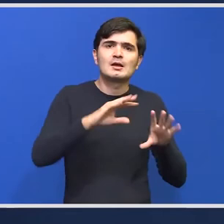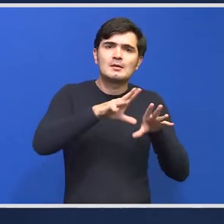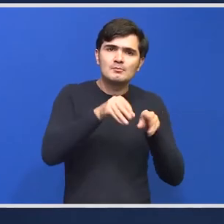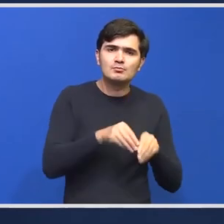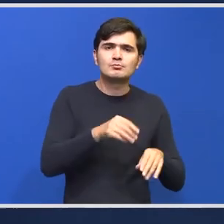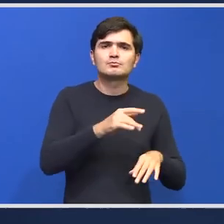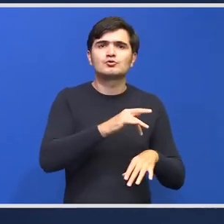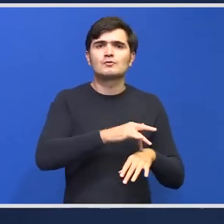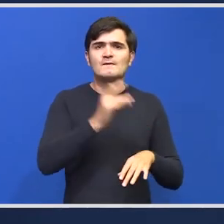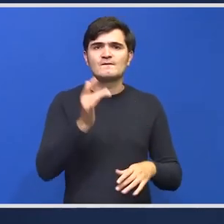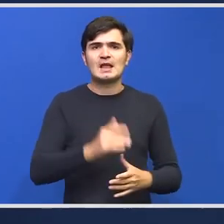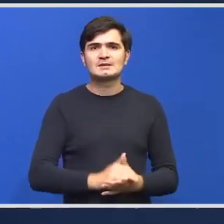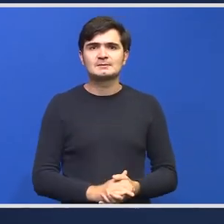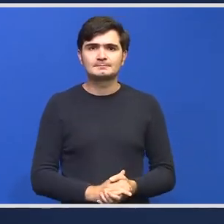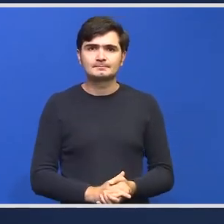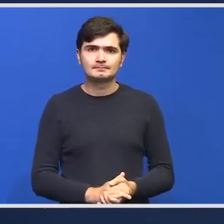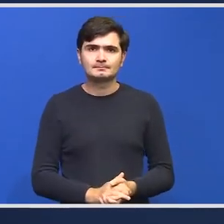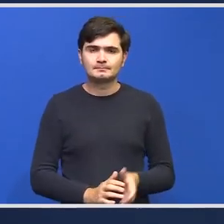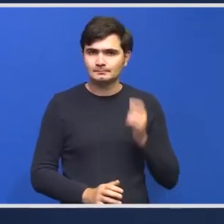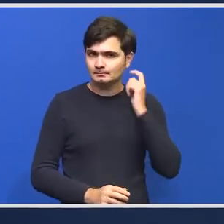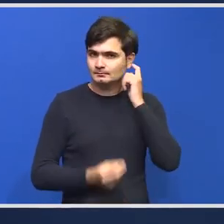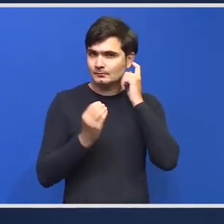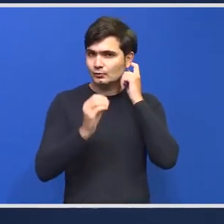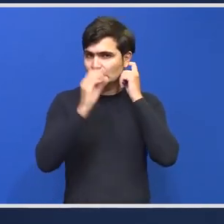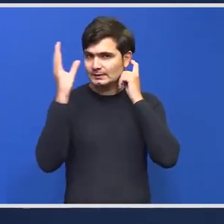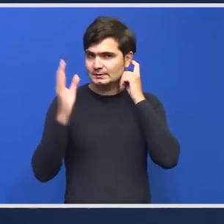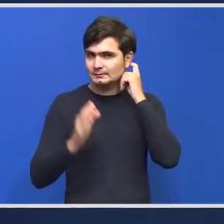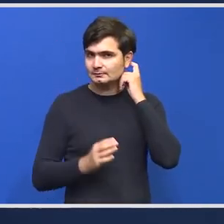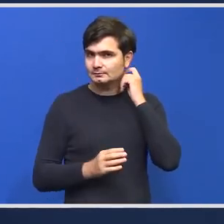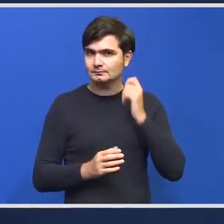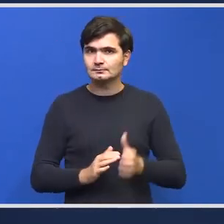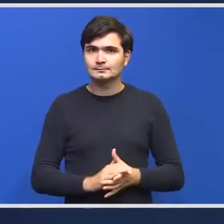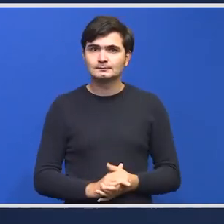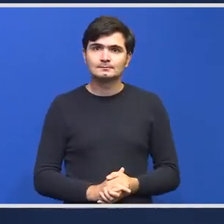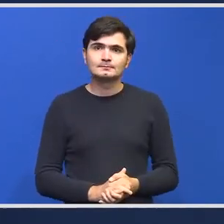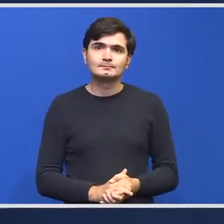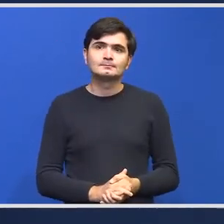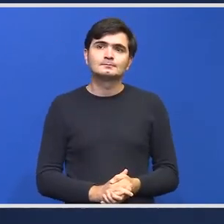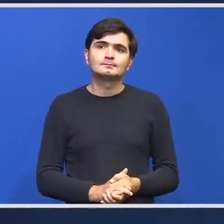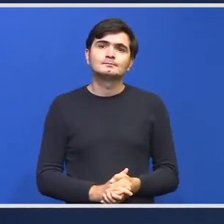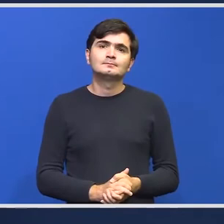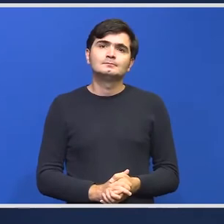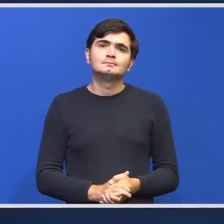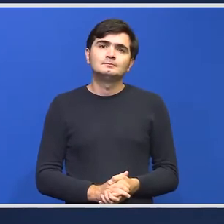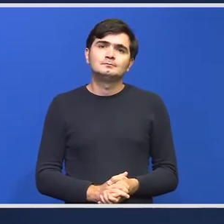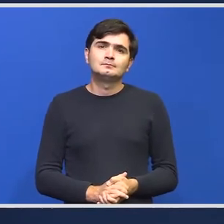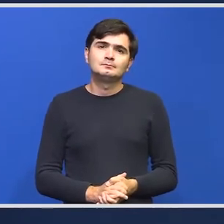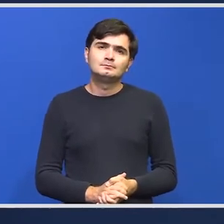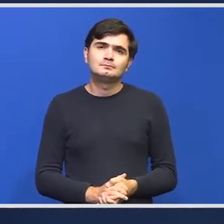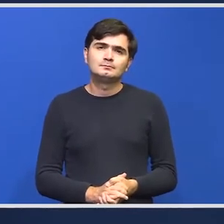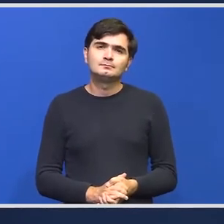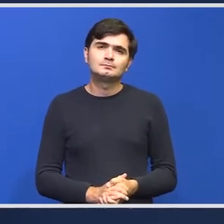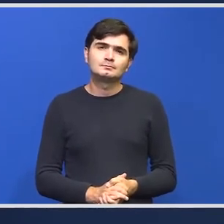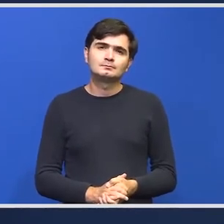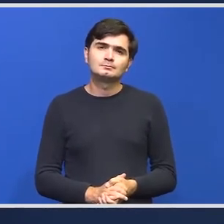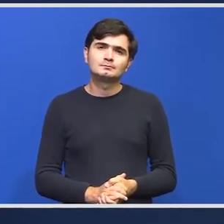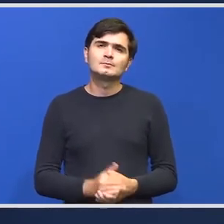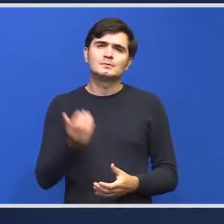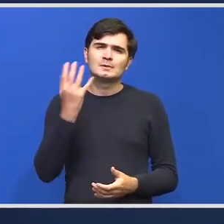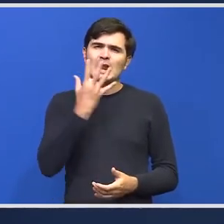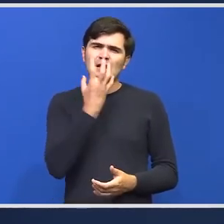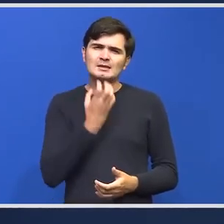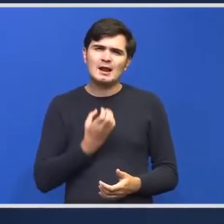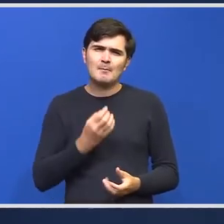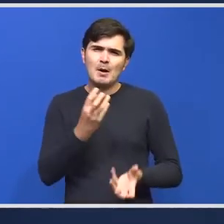infecții Bună ziua loră de Nadia cu Epoch Times la câțiva ani de la incident de la drama